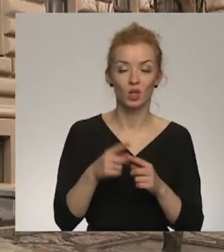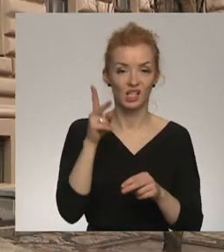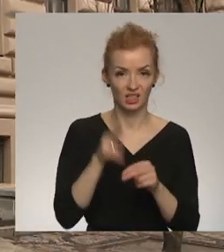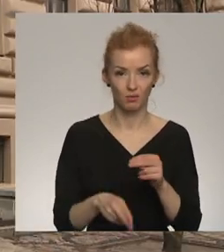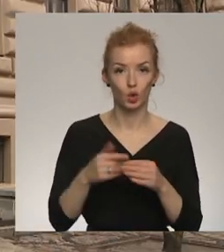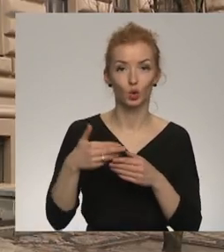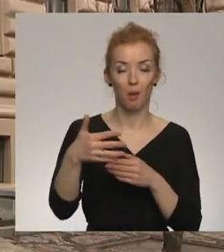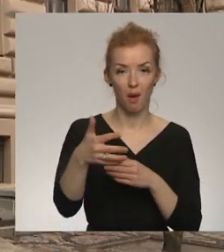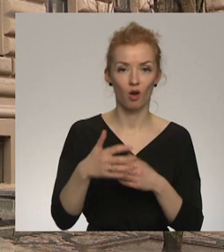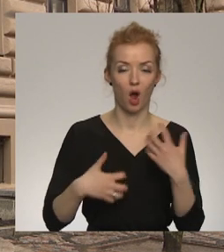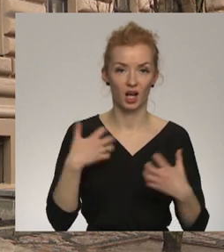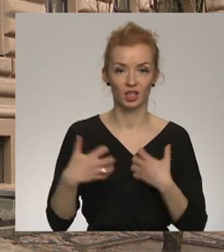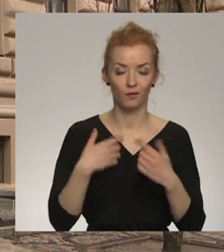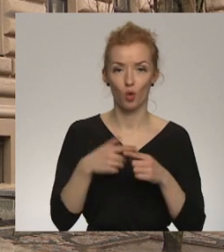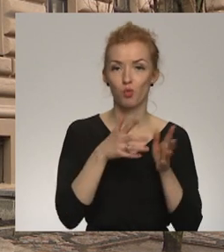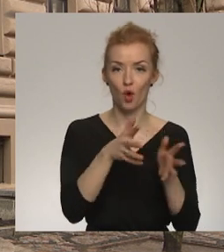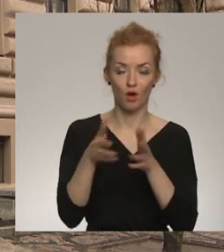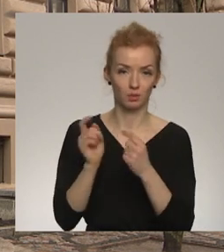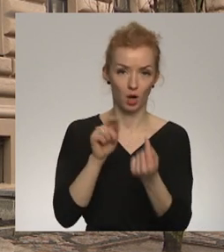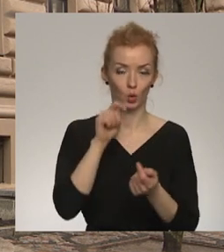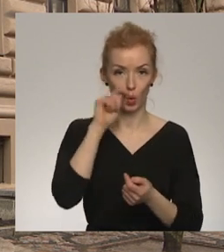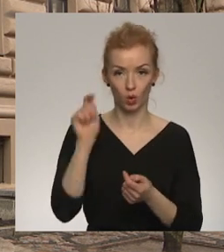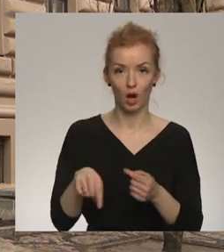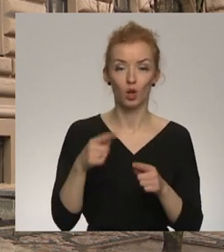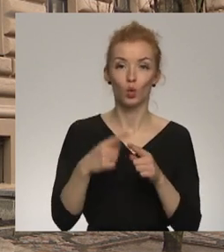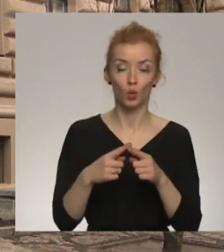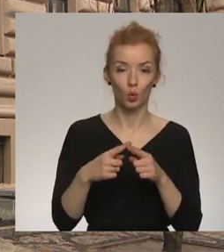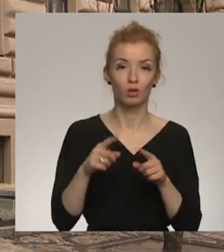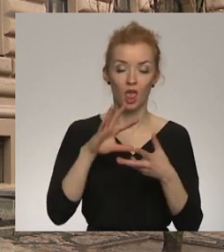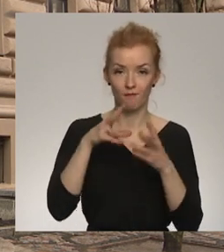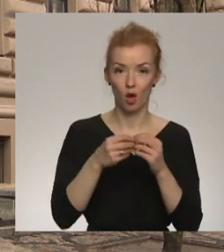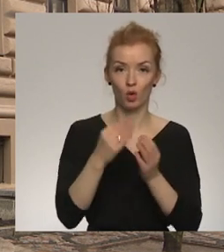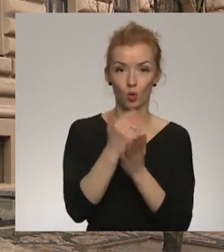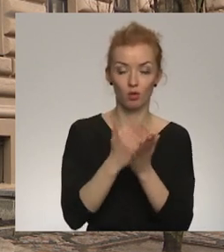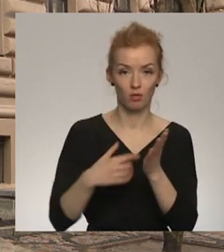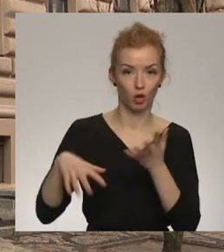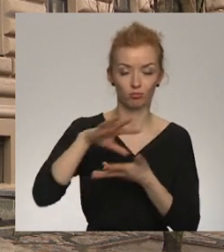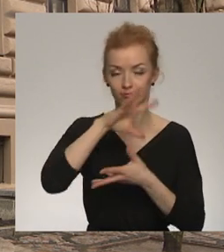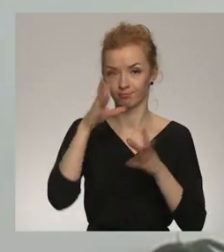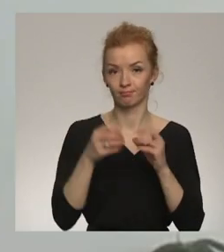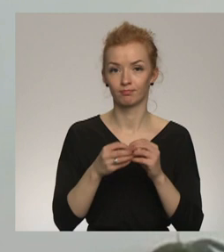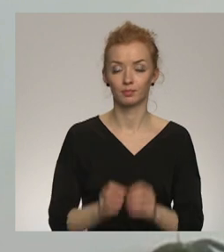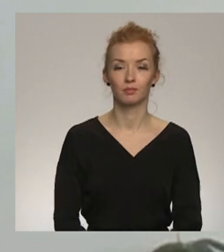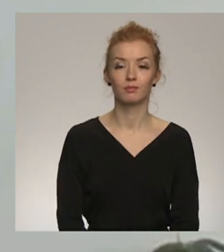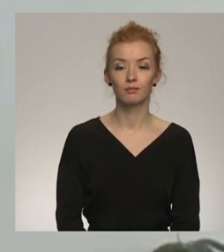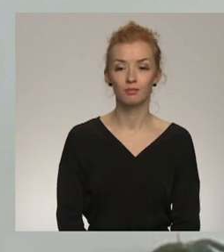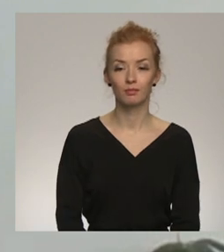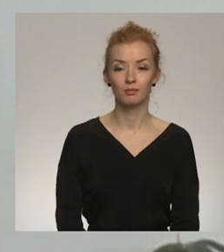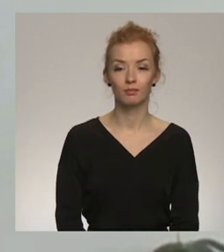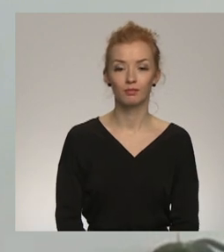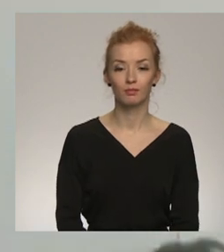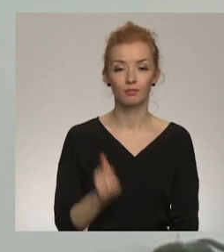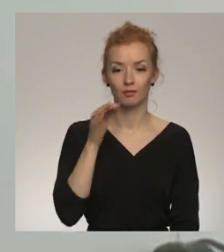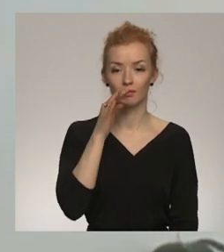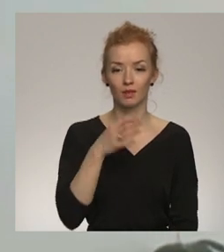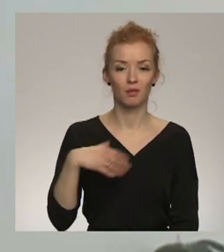turpmāku visu veidu agresiju un provokācijas pret Ukrainu un ievērot starptautiskajos līgumos noteiktās saistības. Mēs visai aicinām viss